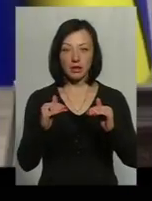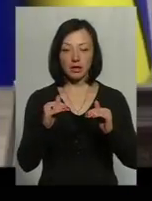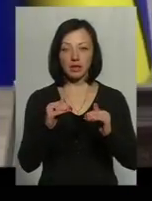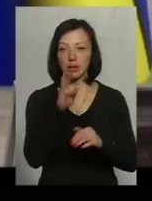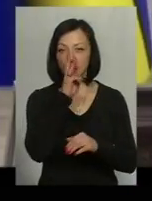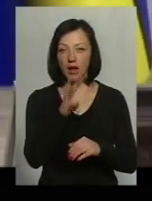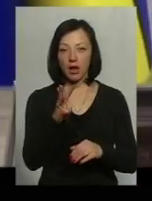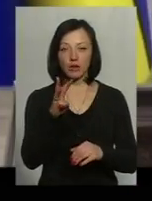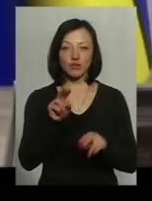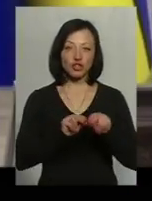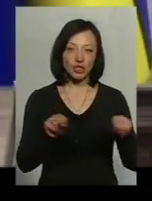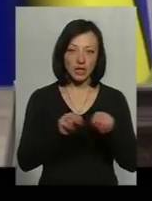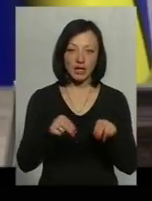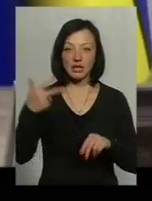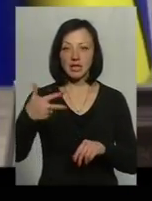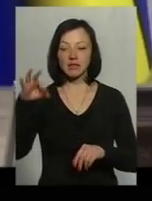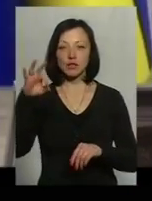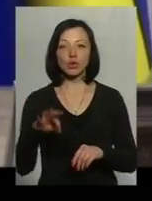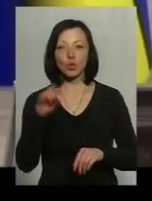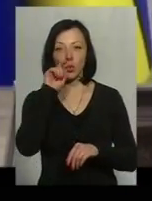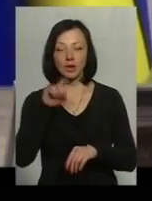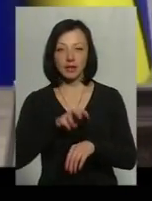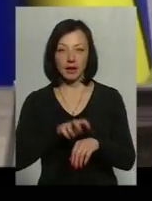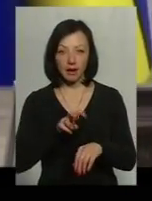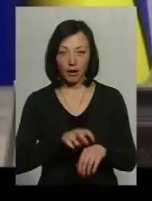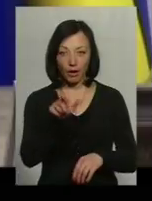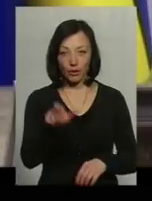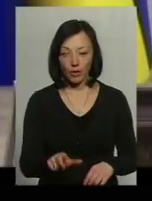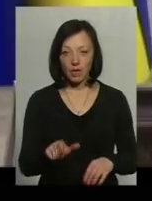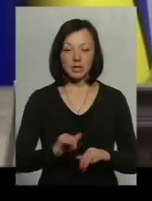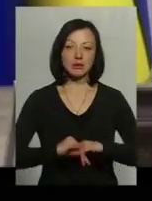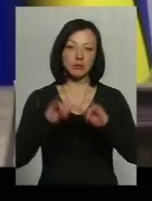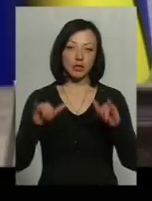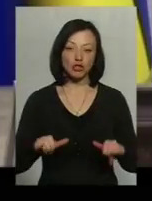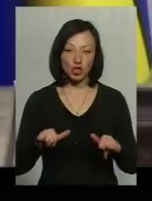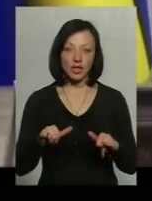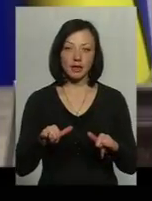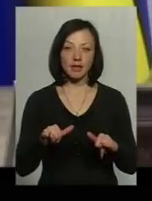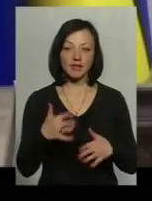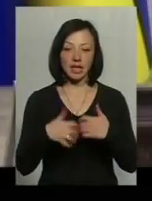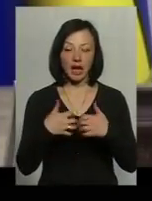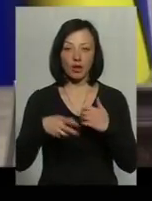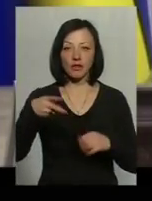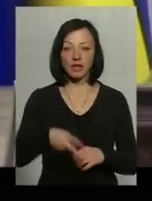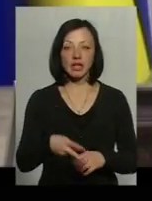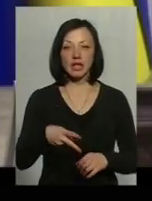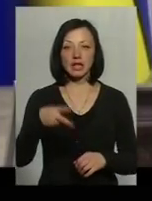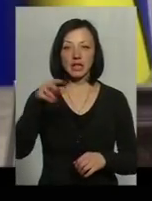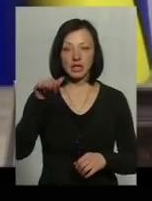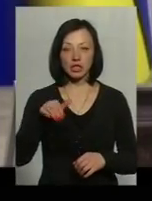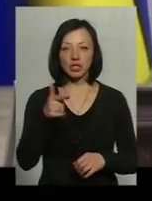до 30% українському лікарю, збільшити майже в середньому на 2000 гривень